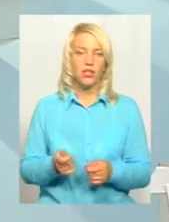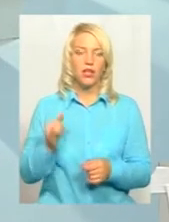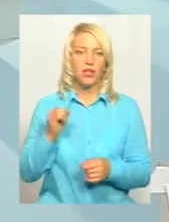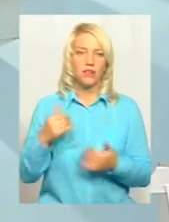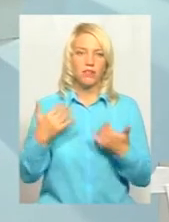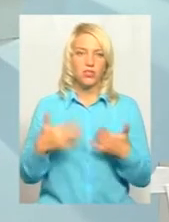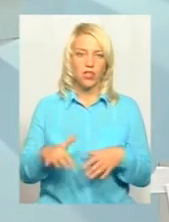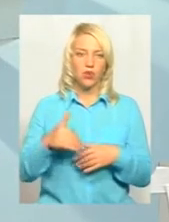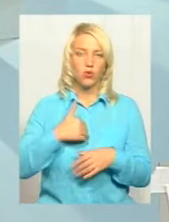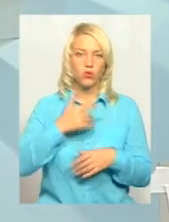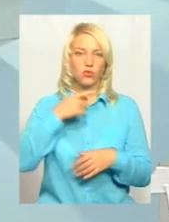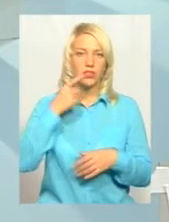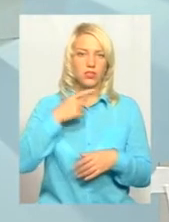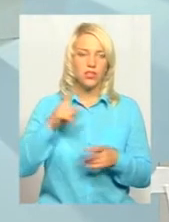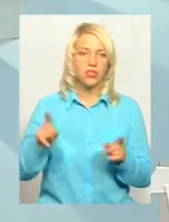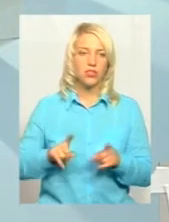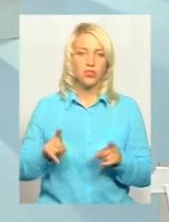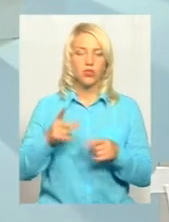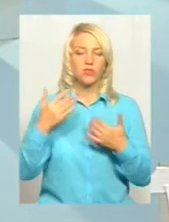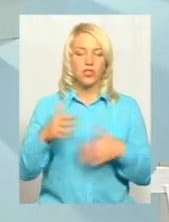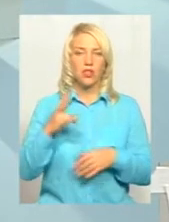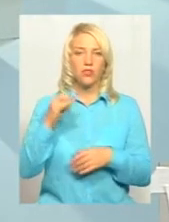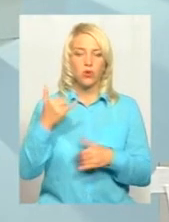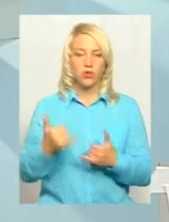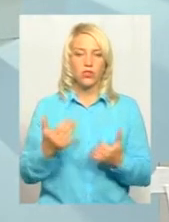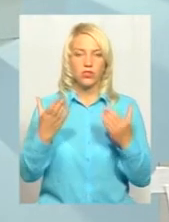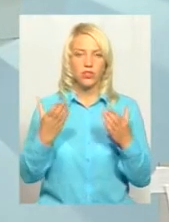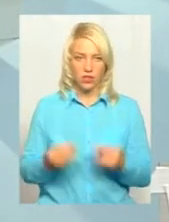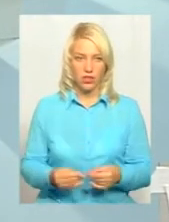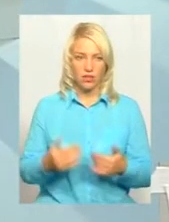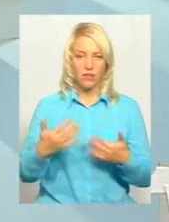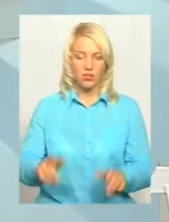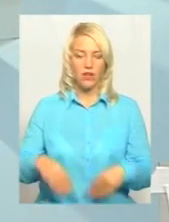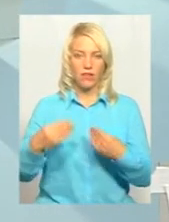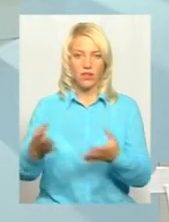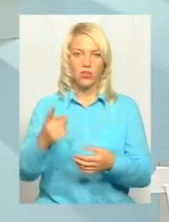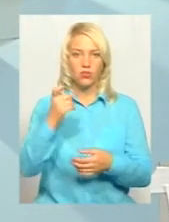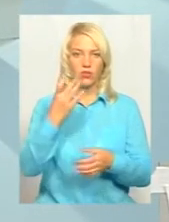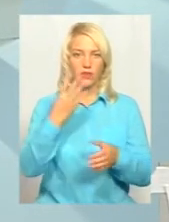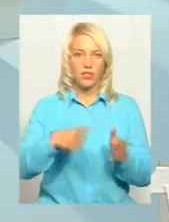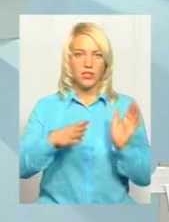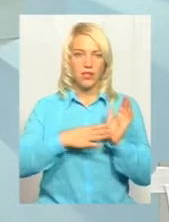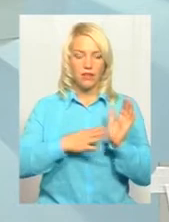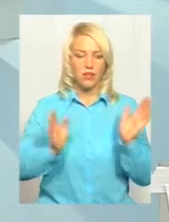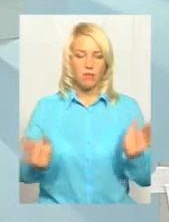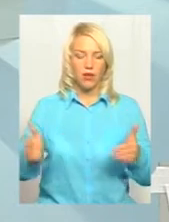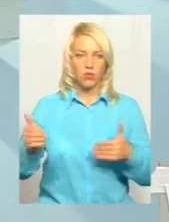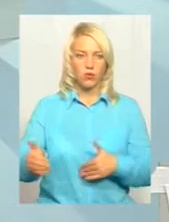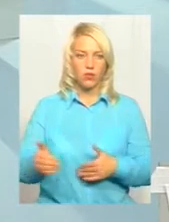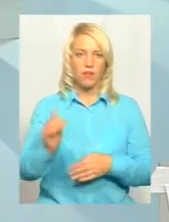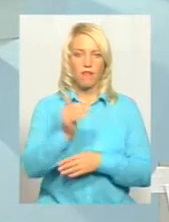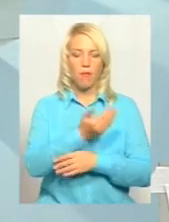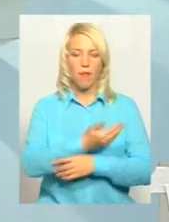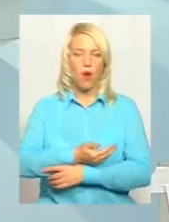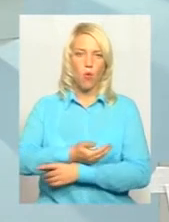вже хочу зазначити, що вже на сьогоднішній день вже видано 129 пакунків малюка в пологових